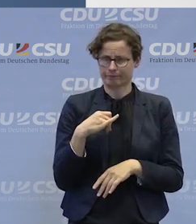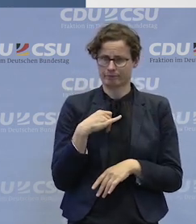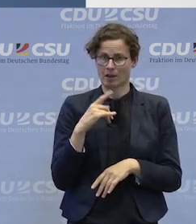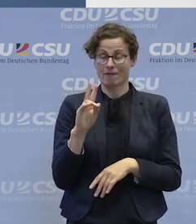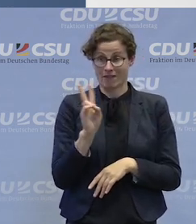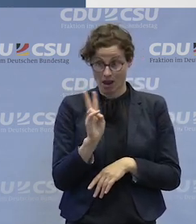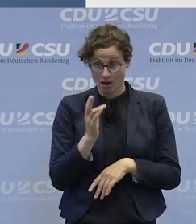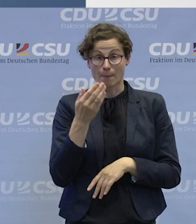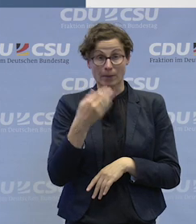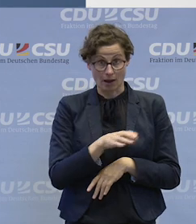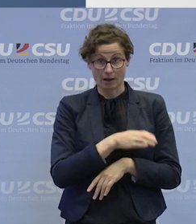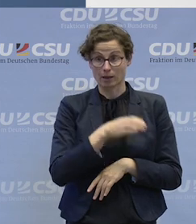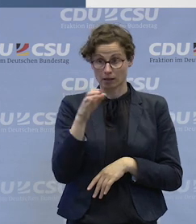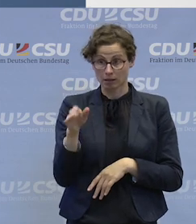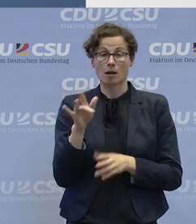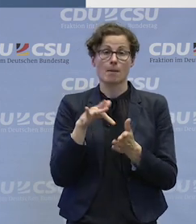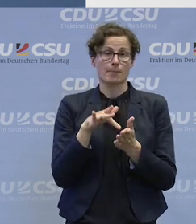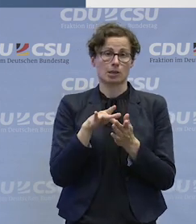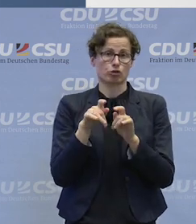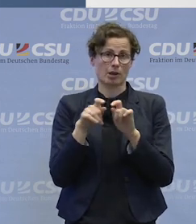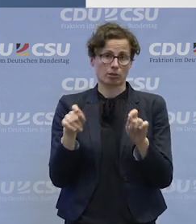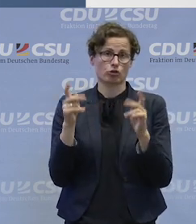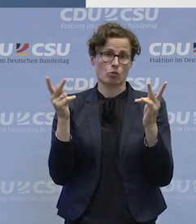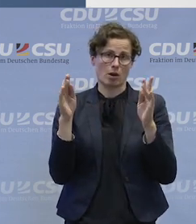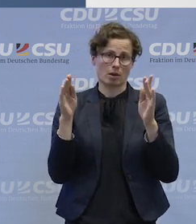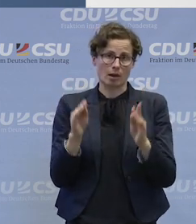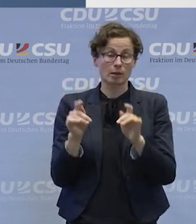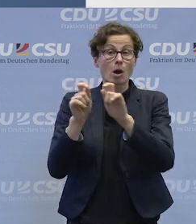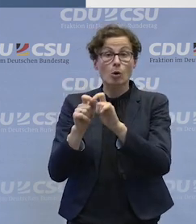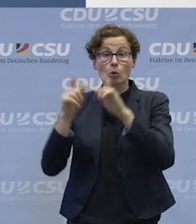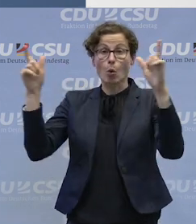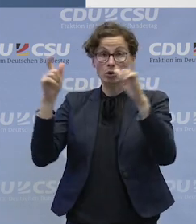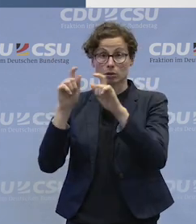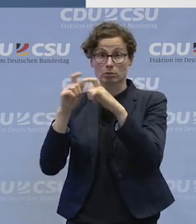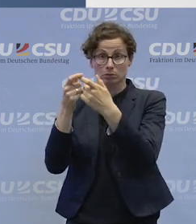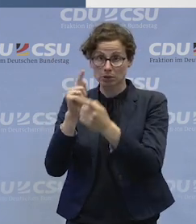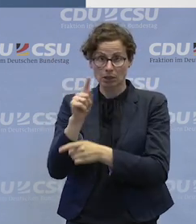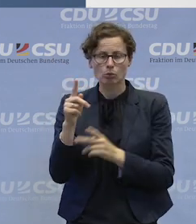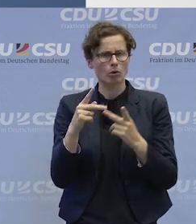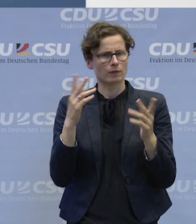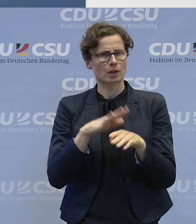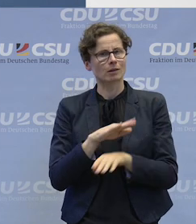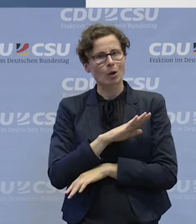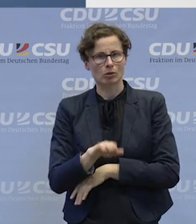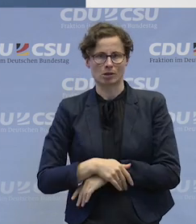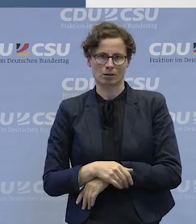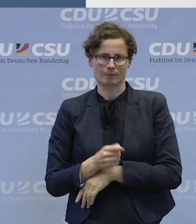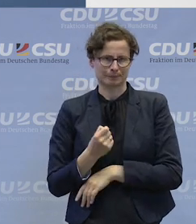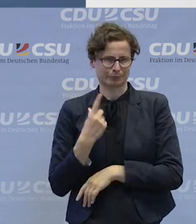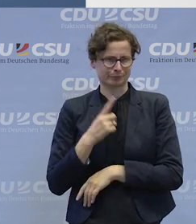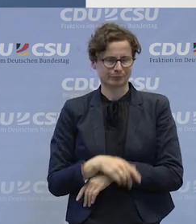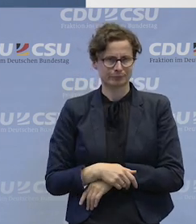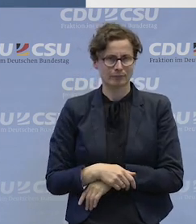und mittelständische Betriebe, also weder Großkonzerne stellen Leute ein, noch öffentliche Hand. Ganz selten. Also